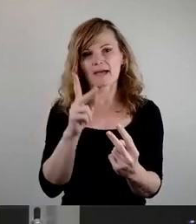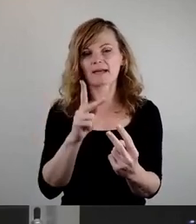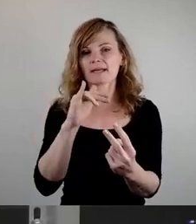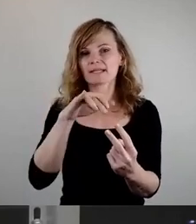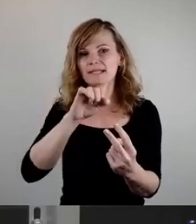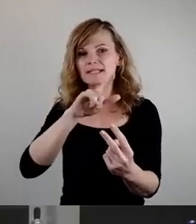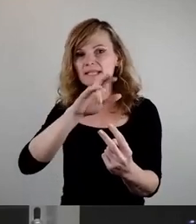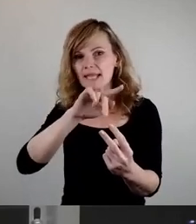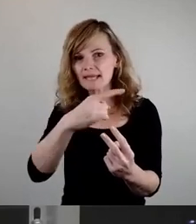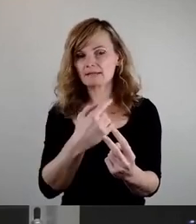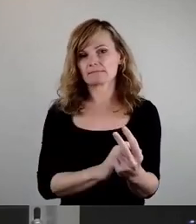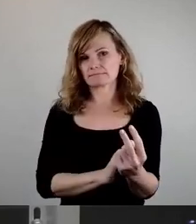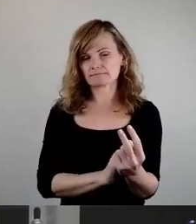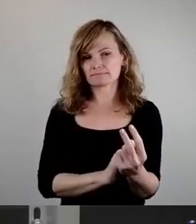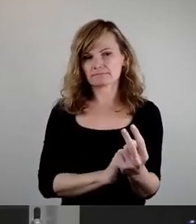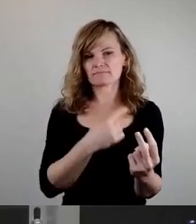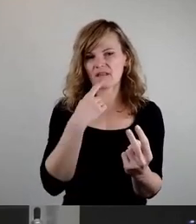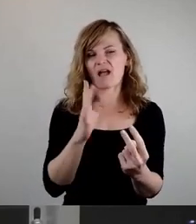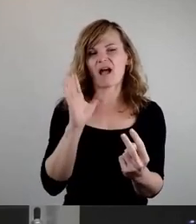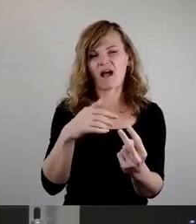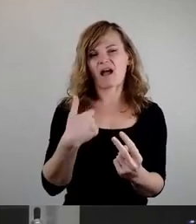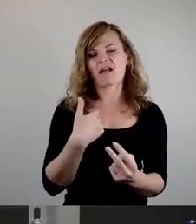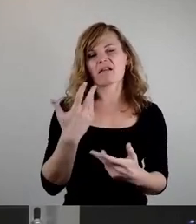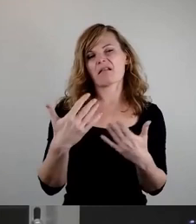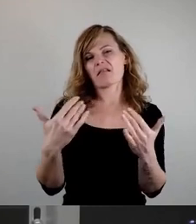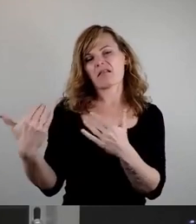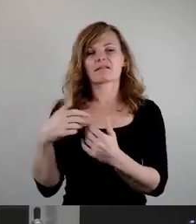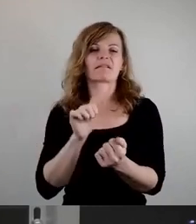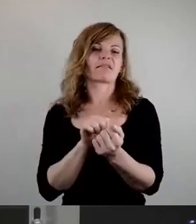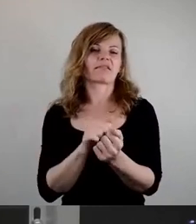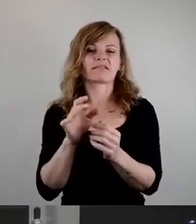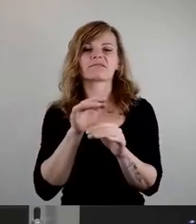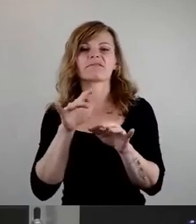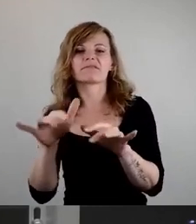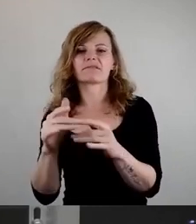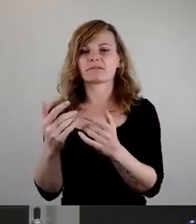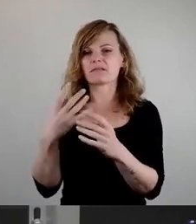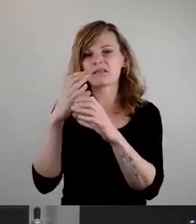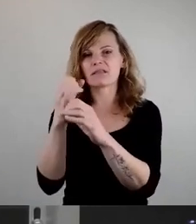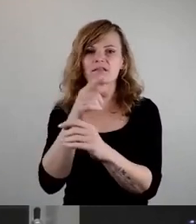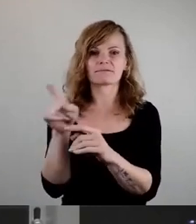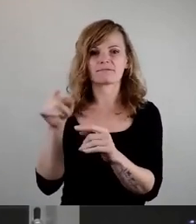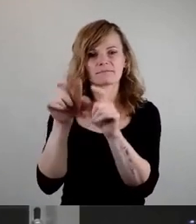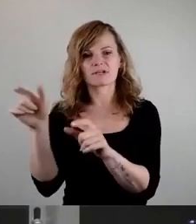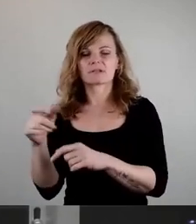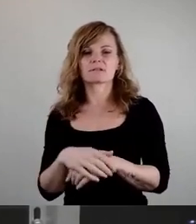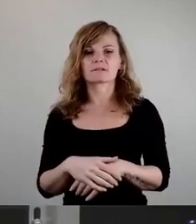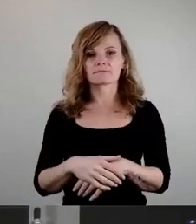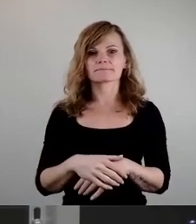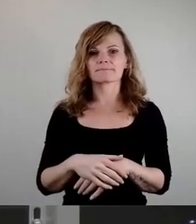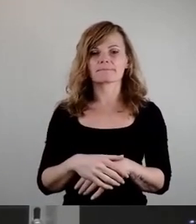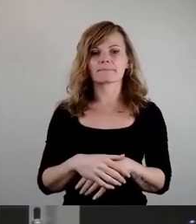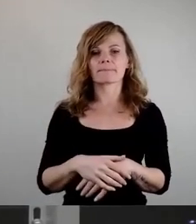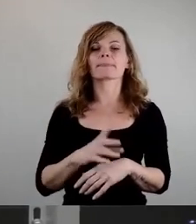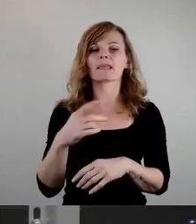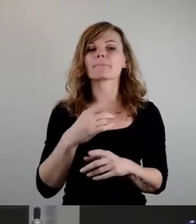der dann mir billigsten Populismus vorgeworfen hat und fortan immer, wenn ich ihn traf, habe ich gesagt, na, hast du schon mit den Mädchen, was machen